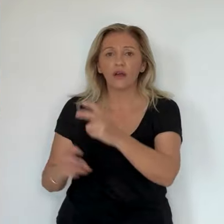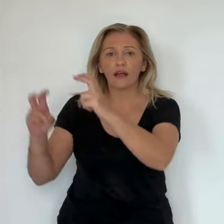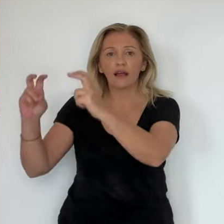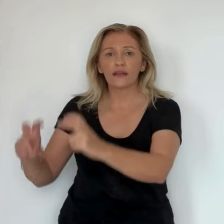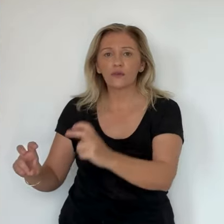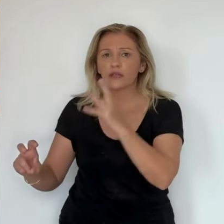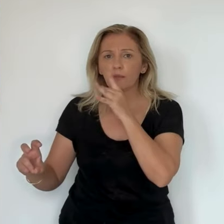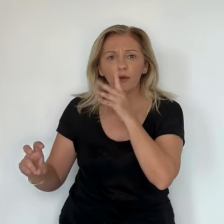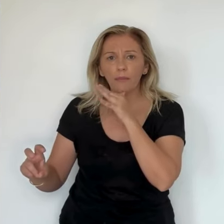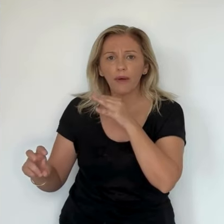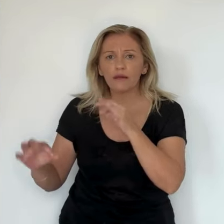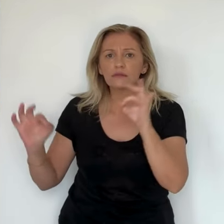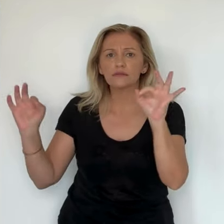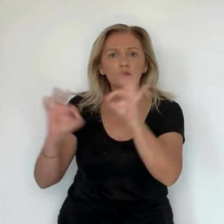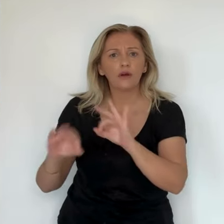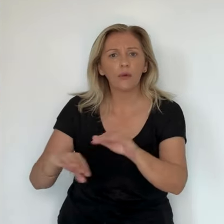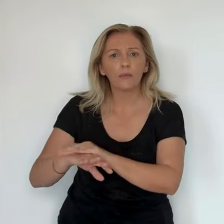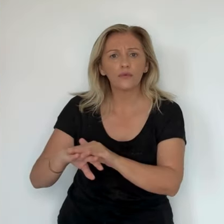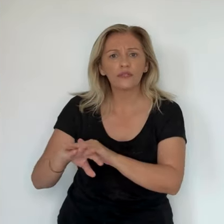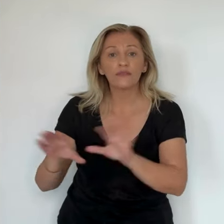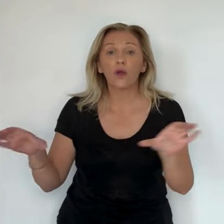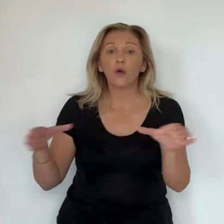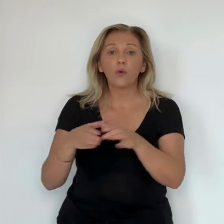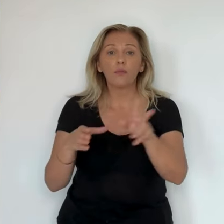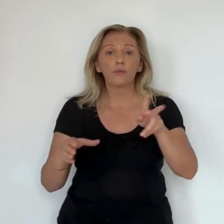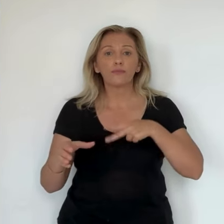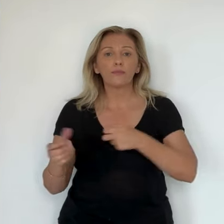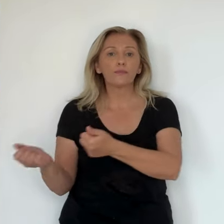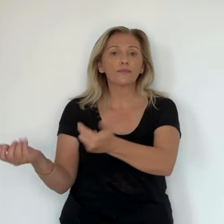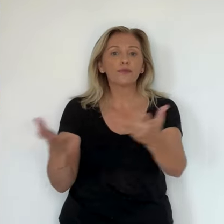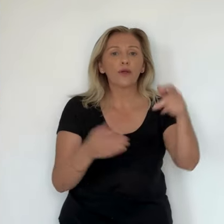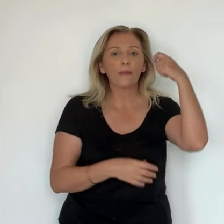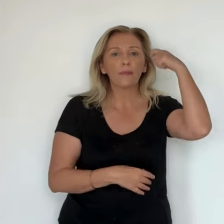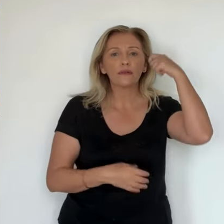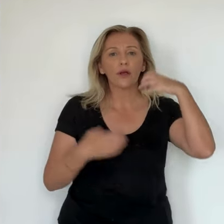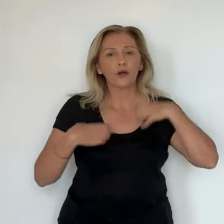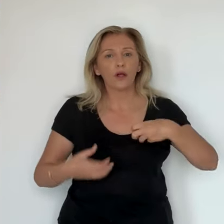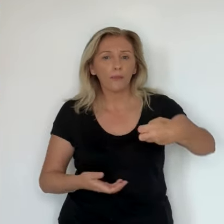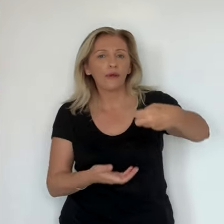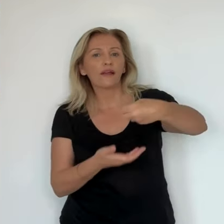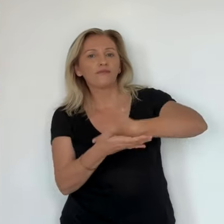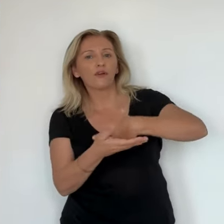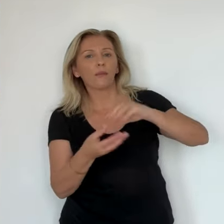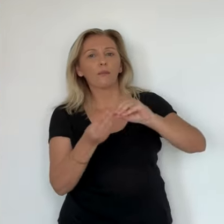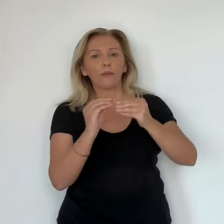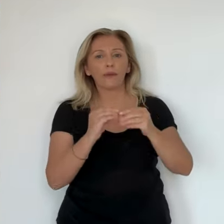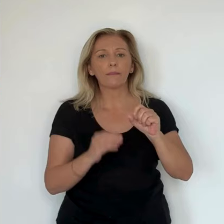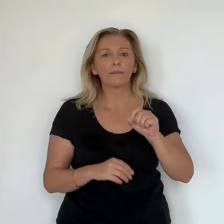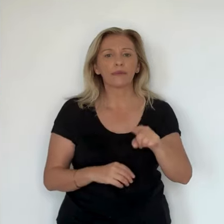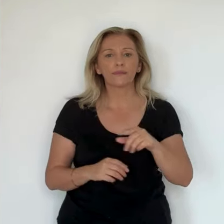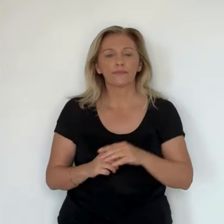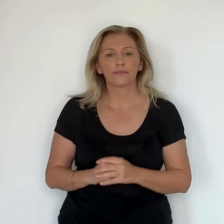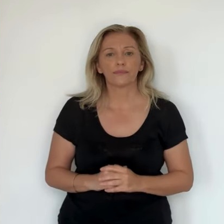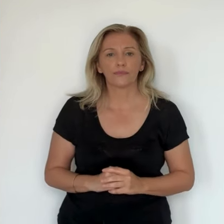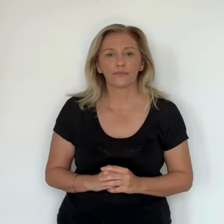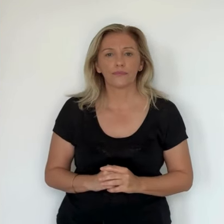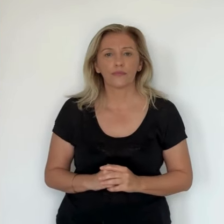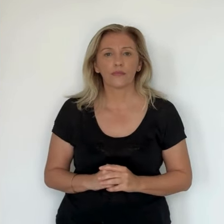Notre groupe a été saisi par certains présidents de ces clubs sur ce sujet. Ce type de décision est politique.